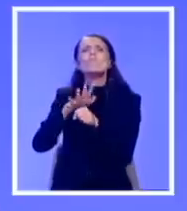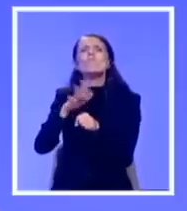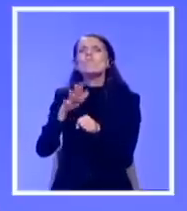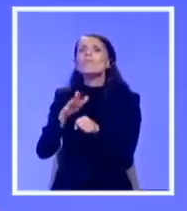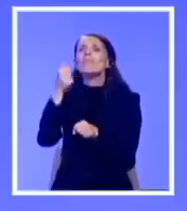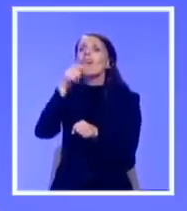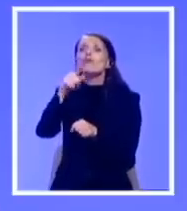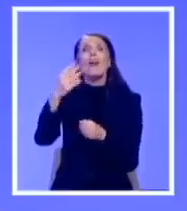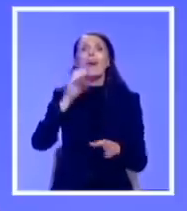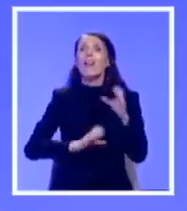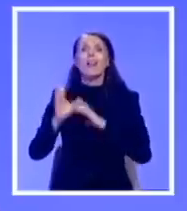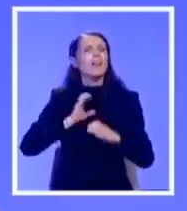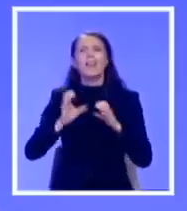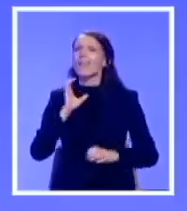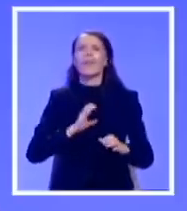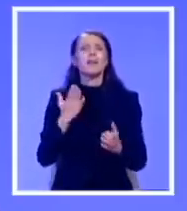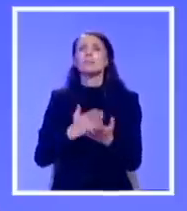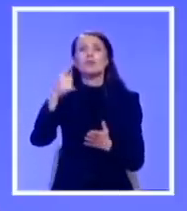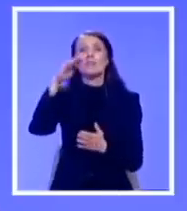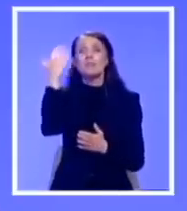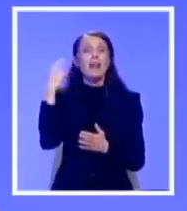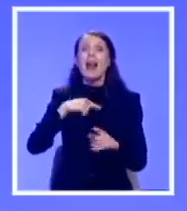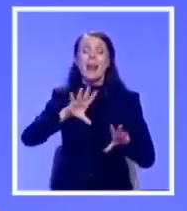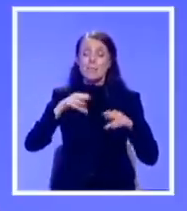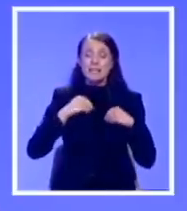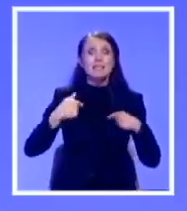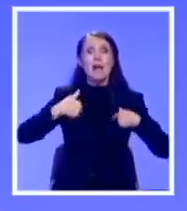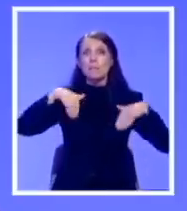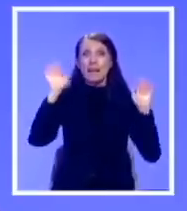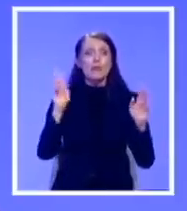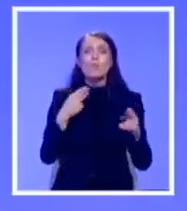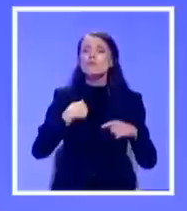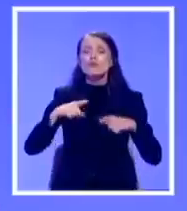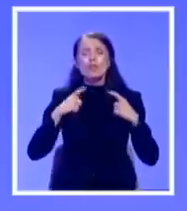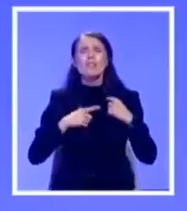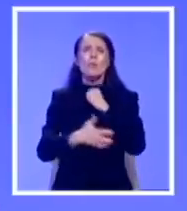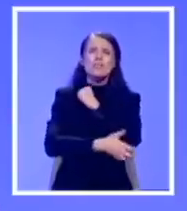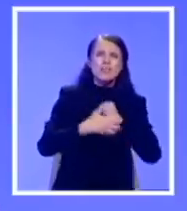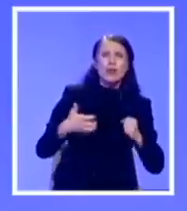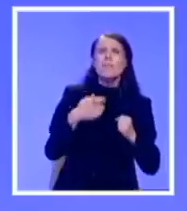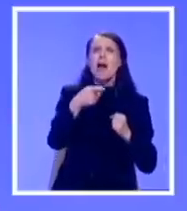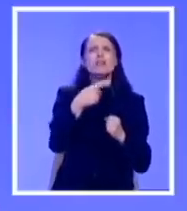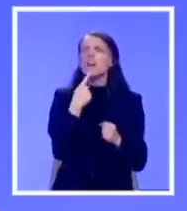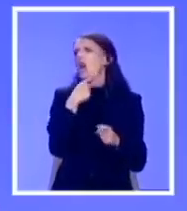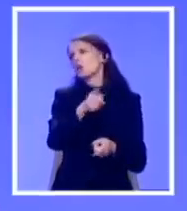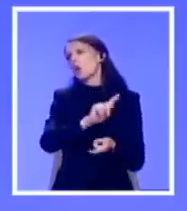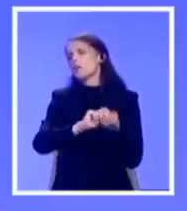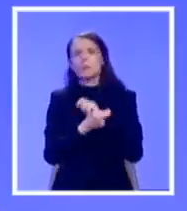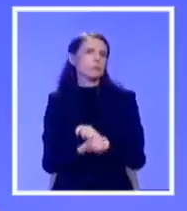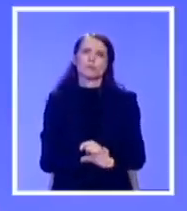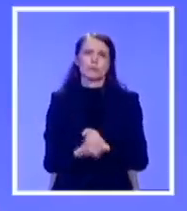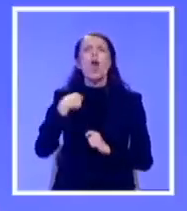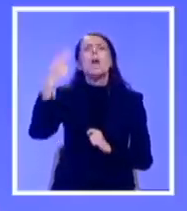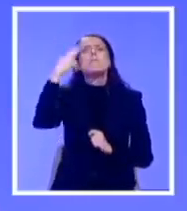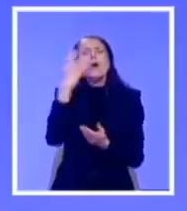Ne pristajem na predaju, ne pristajem na to da nam je sudbina da živimo u bedi i siromaštvu i da to ne može da se promeni. Previše sjajnih ljudi, stručnih, znam